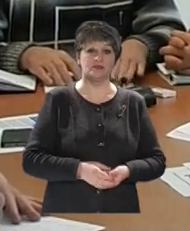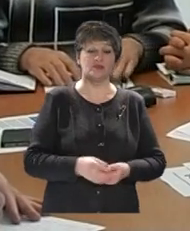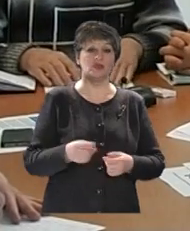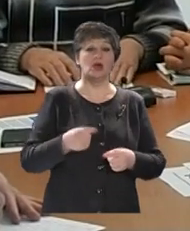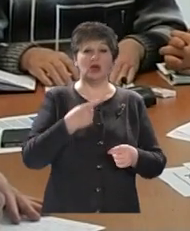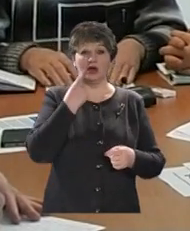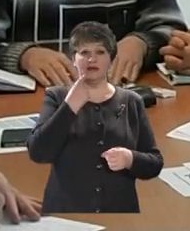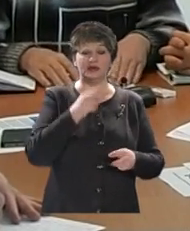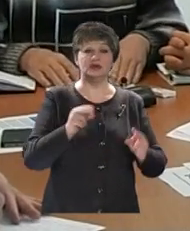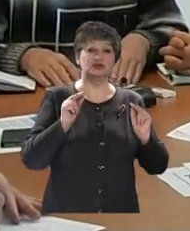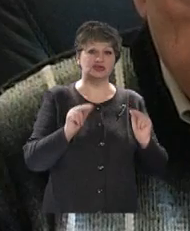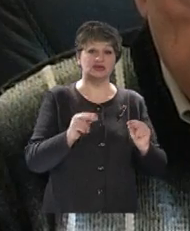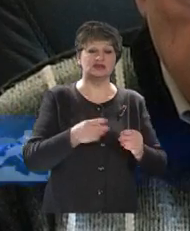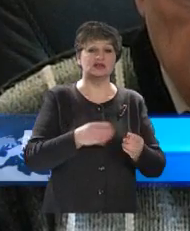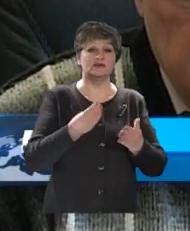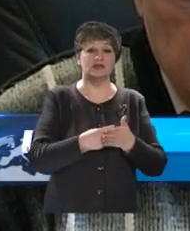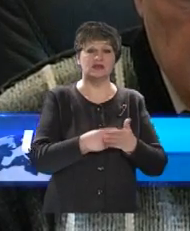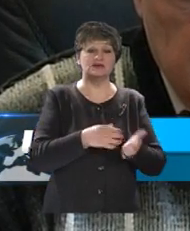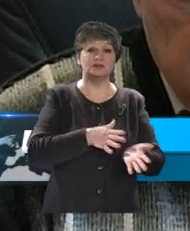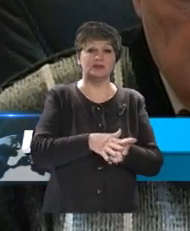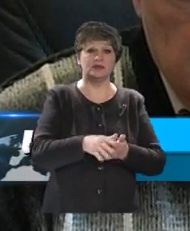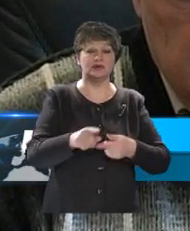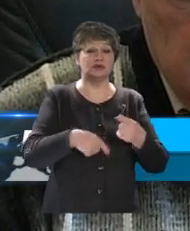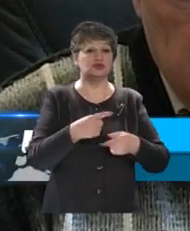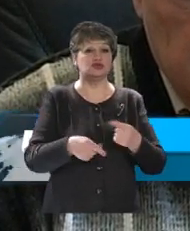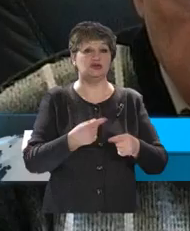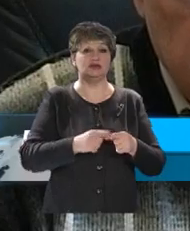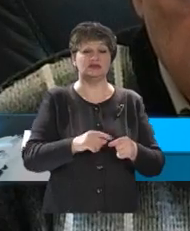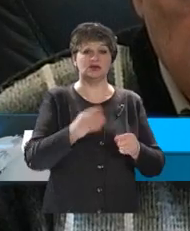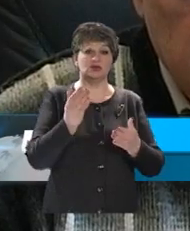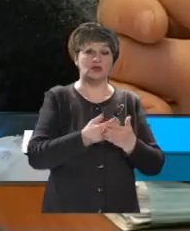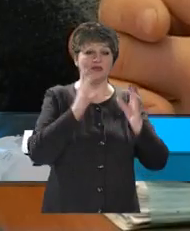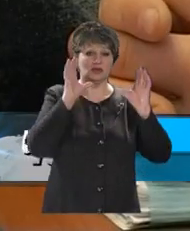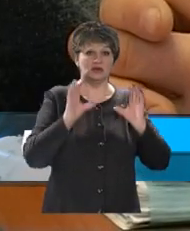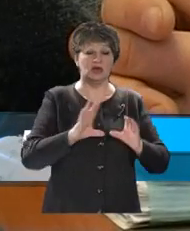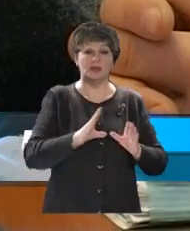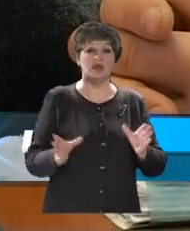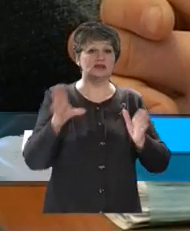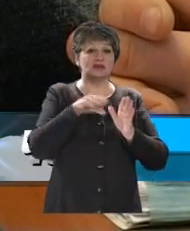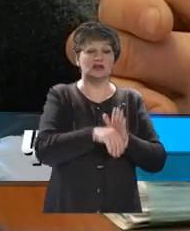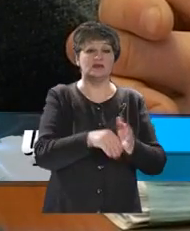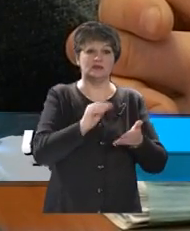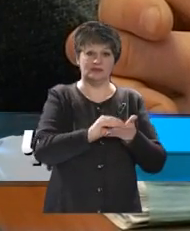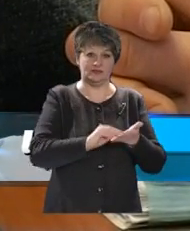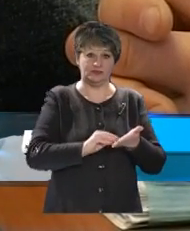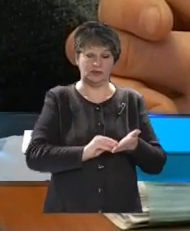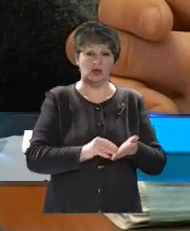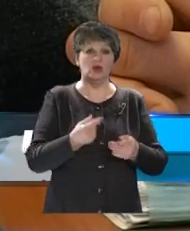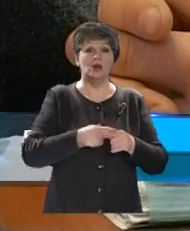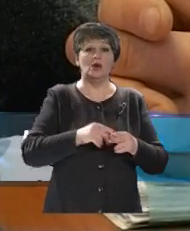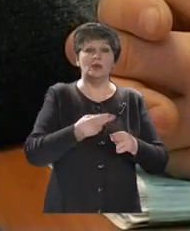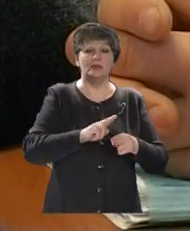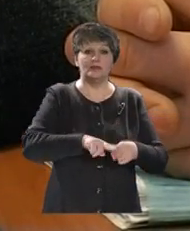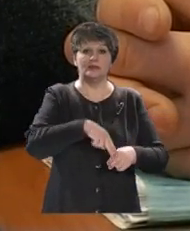Говорили відверто, кредити фінансової витрати на його покриття через лаку на вітчизняному законодавстві не закладеної тарифи. Погашають